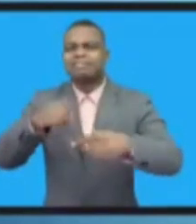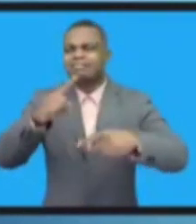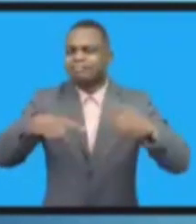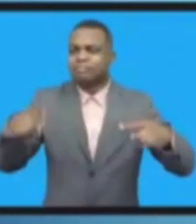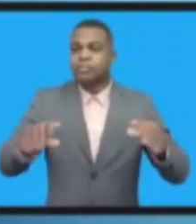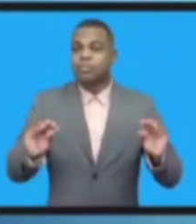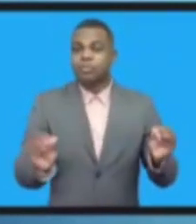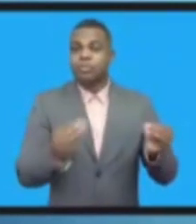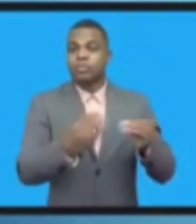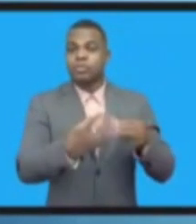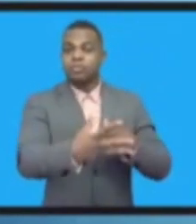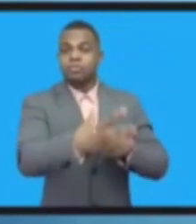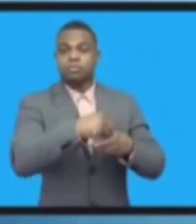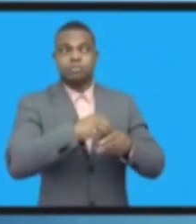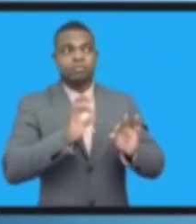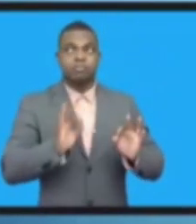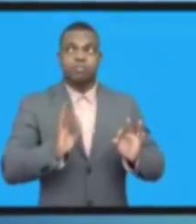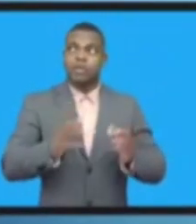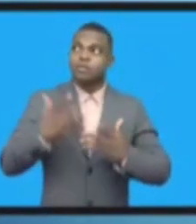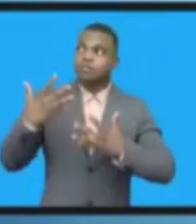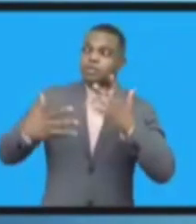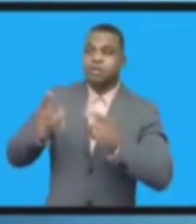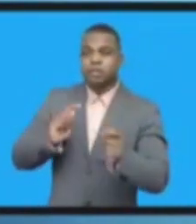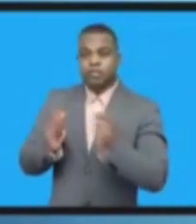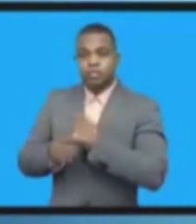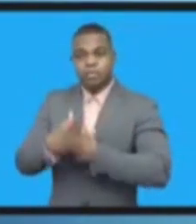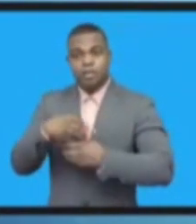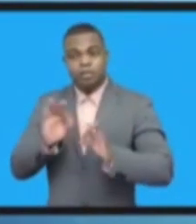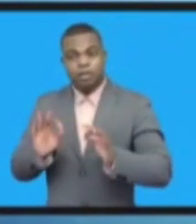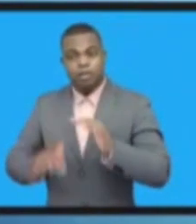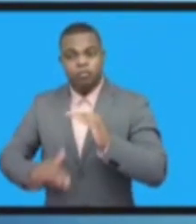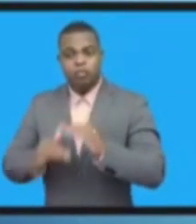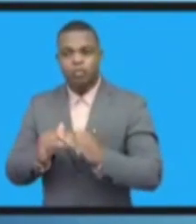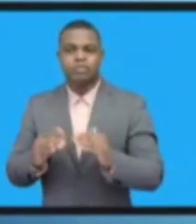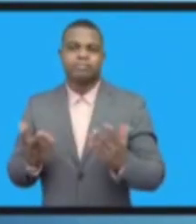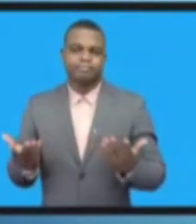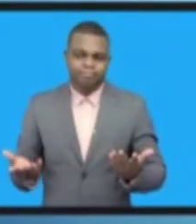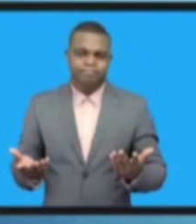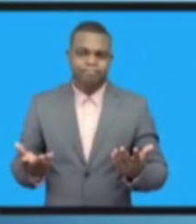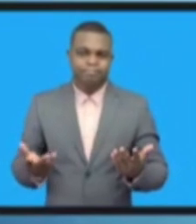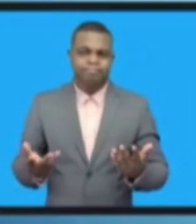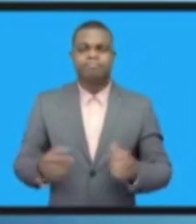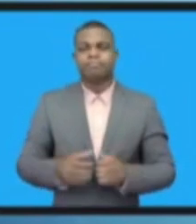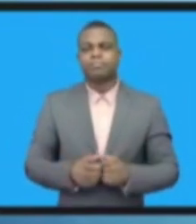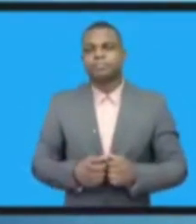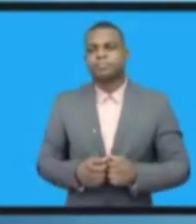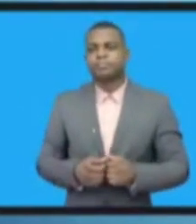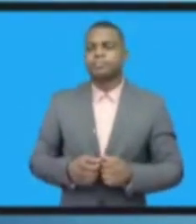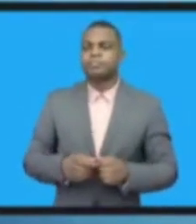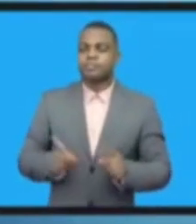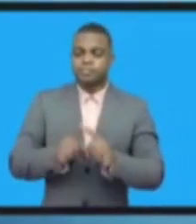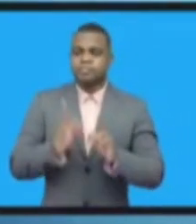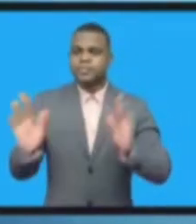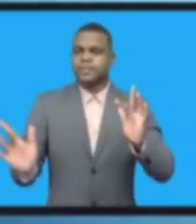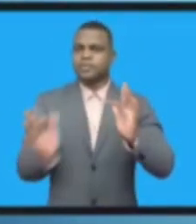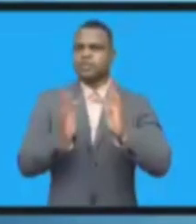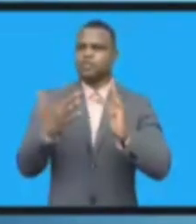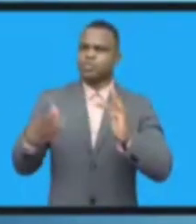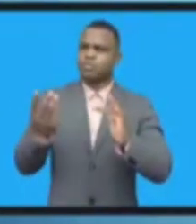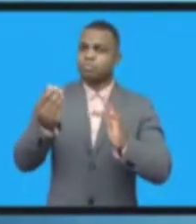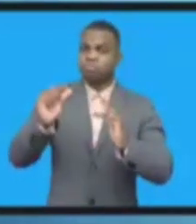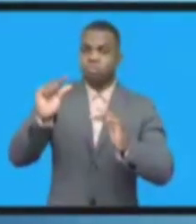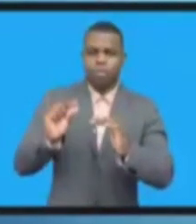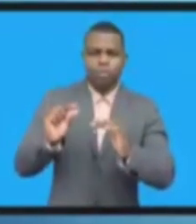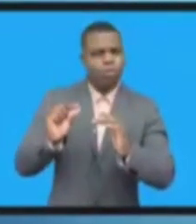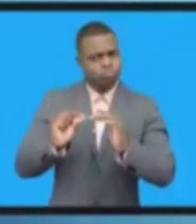воспользоваться этой трансформацией. В частности, это затраты на связь,